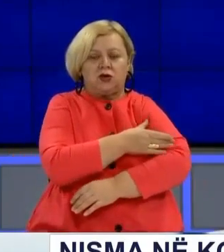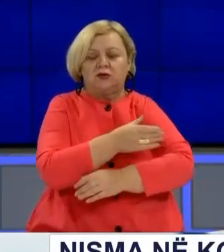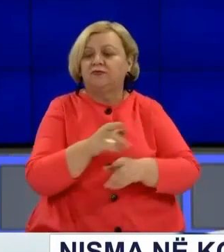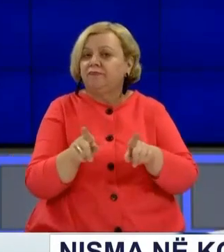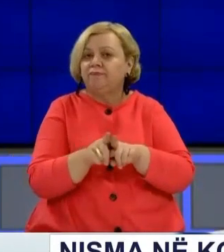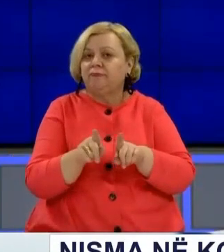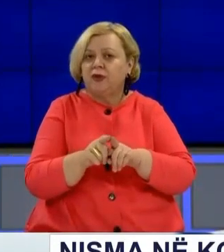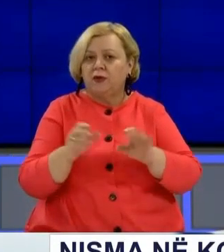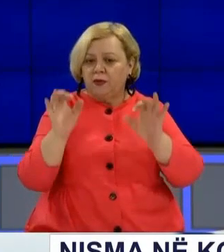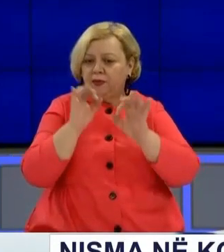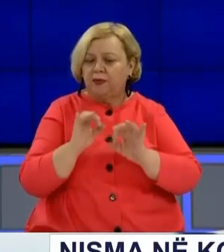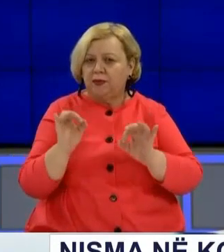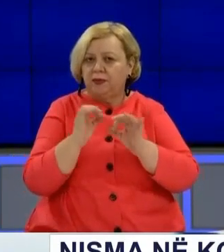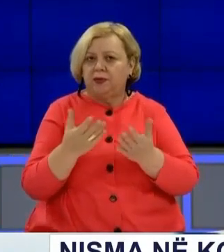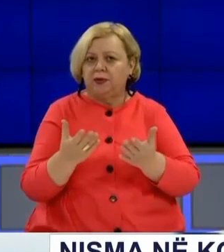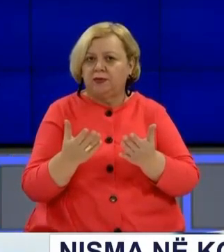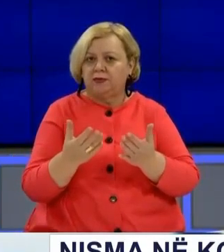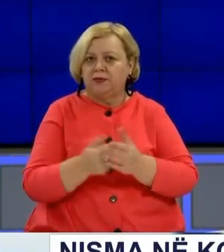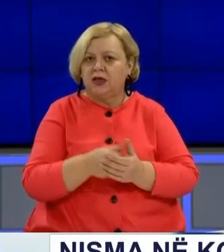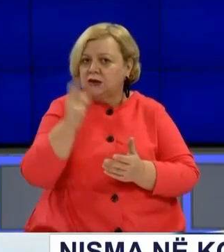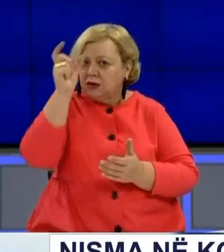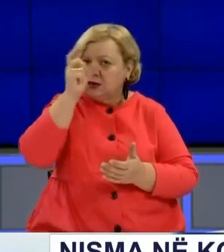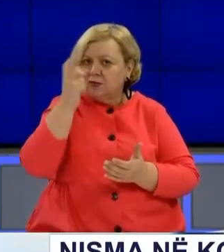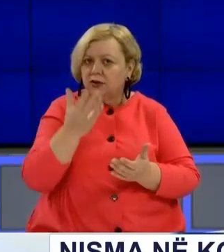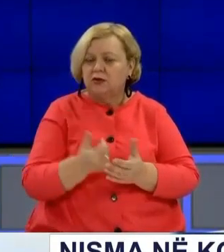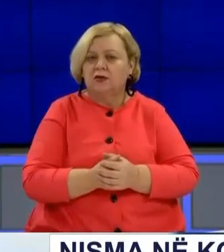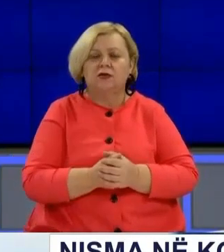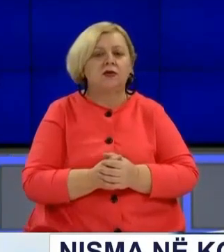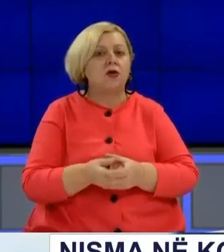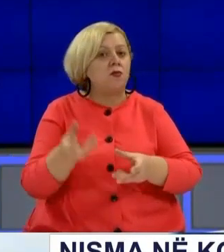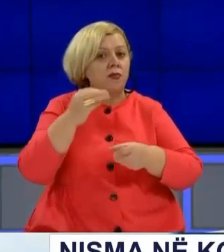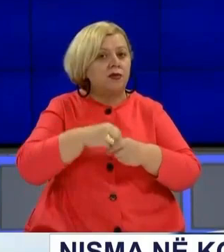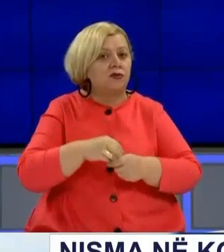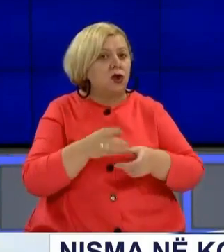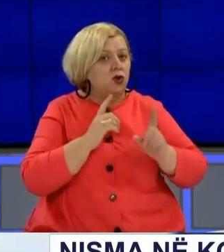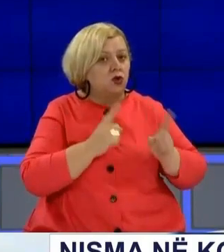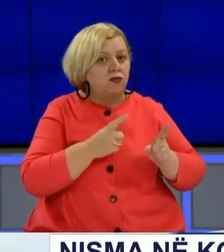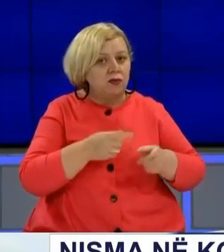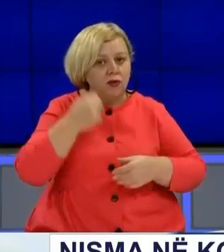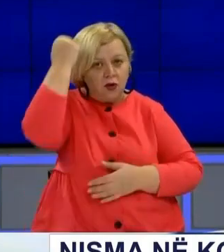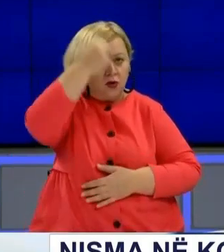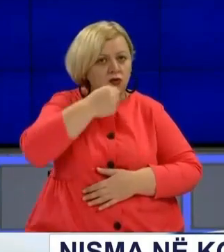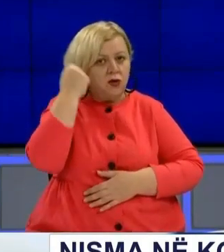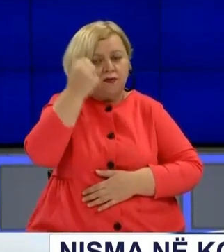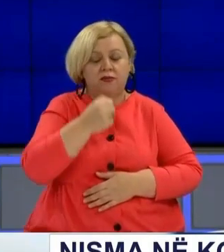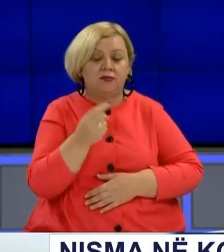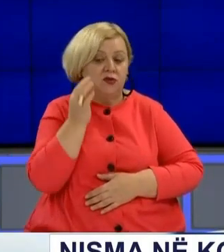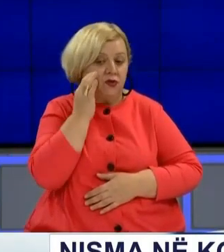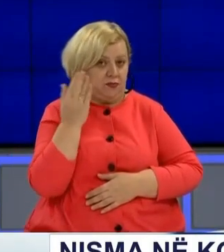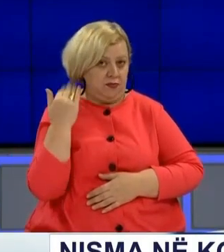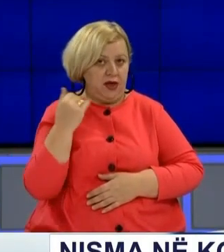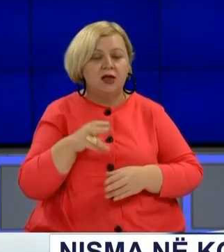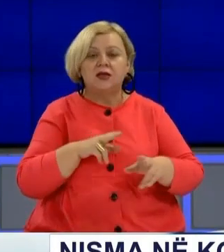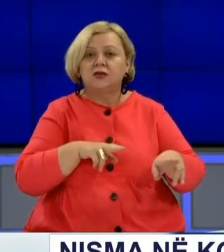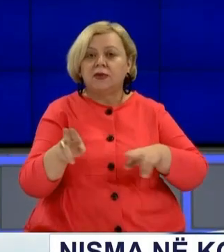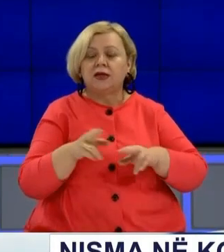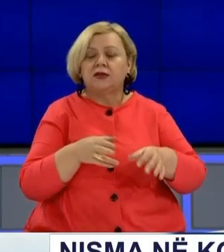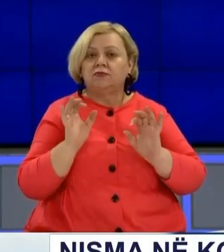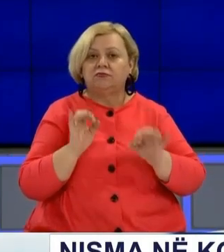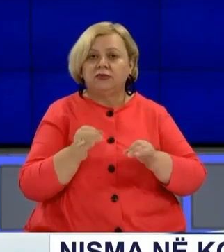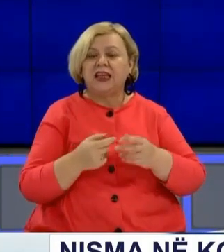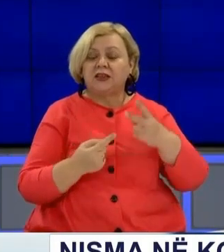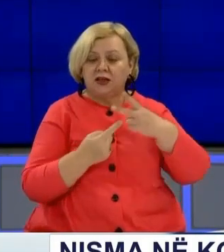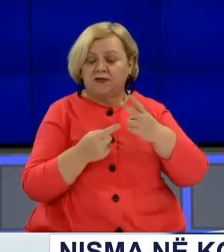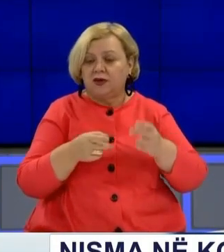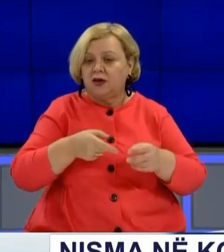njëta nuk ka bërë një gjëtëtil edhe me serbet të cilet u përfshi në luftë në Kosovë. Dit më parë, speciale ka thënë për medje